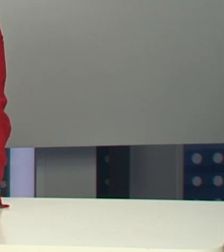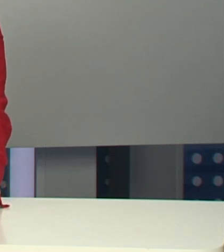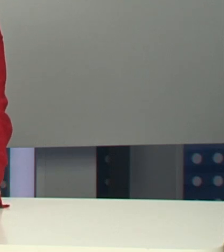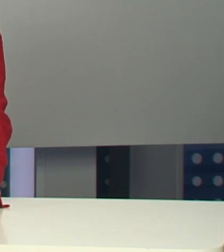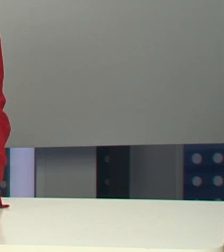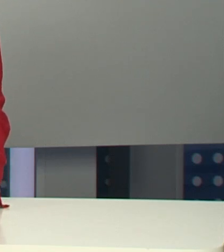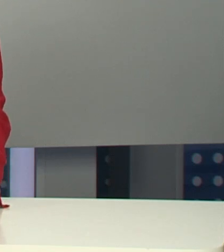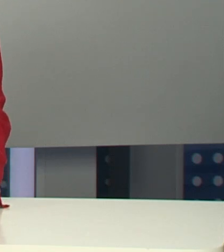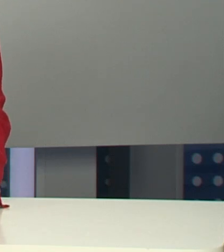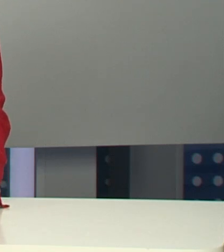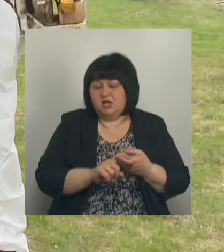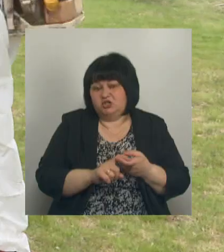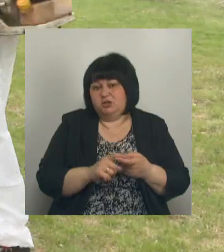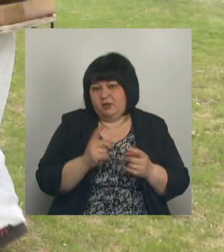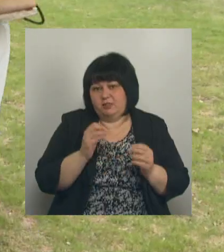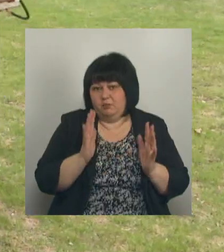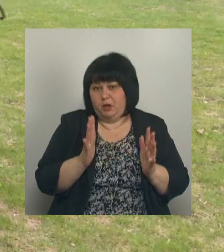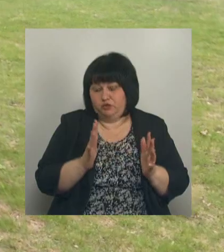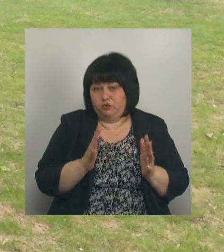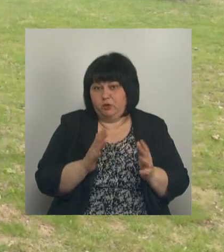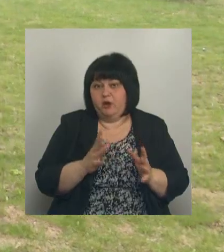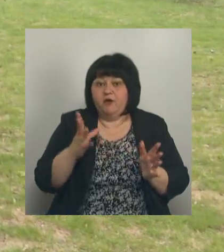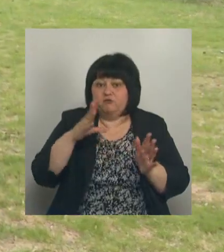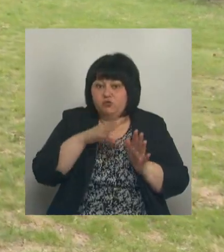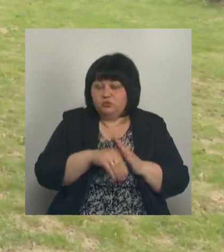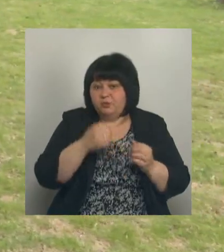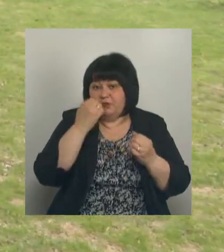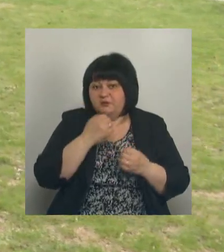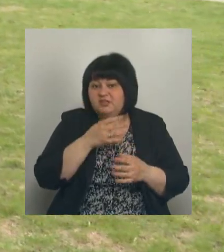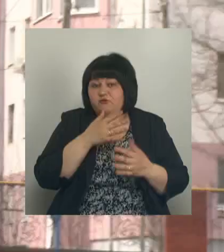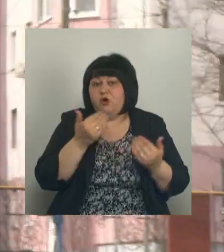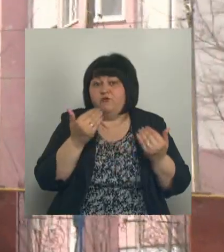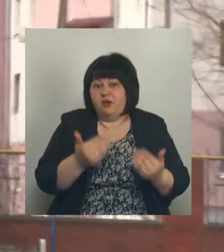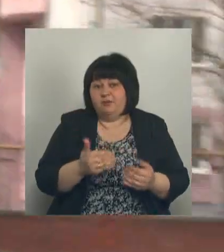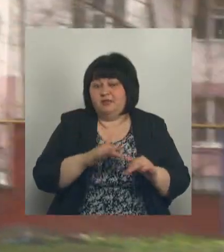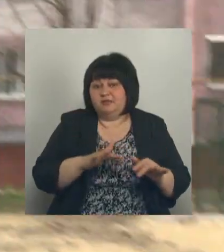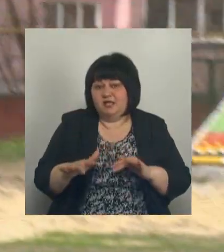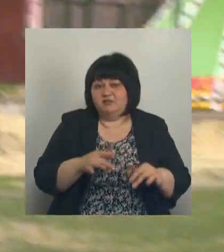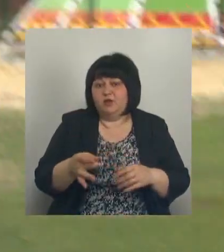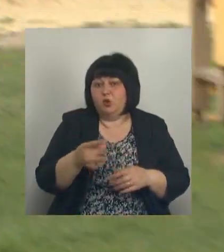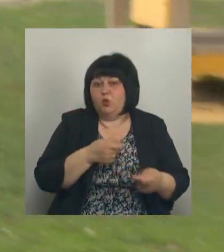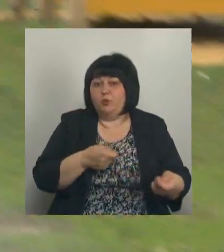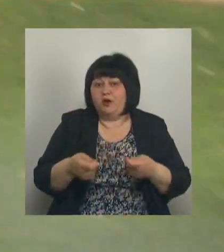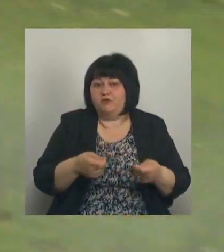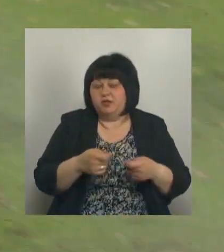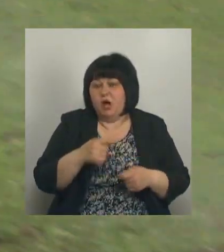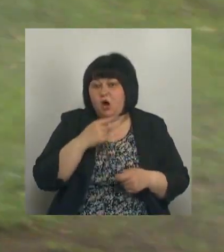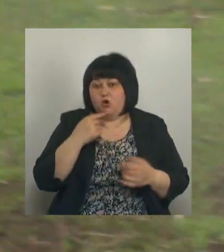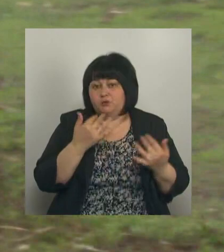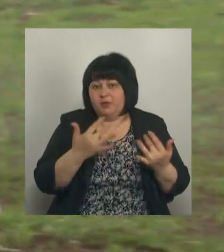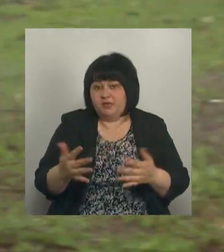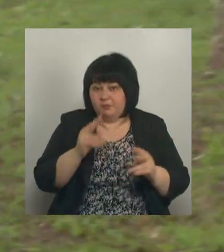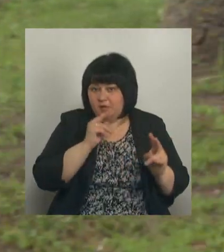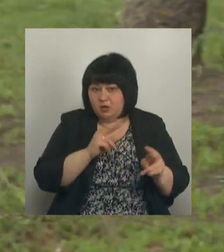процент заражения невысок. В том числе благодаря своевременным действиям регионального управления Роспотребнадзора.